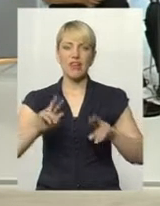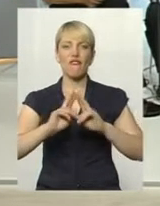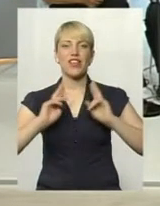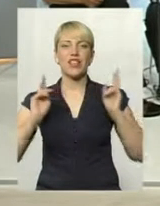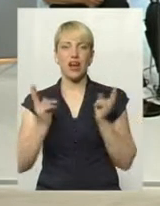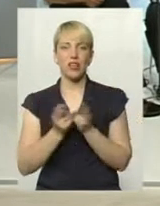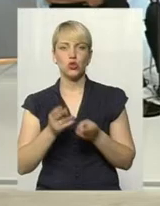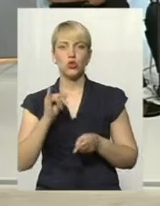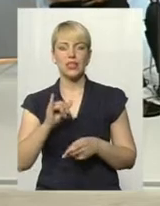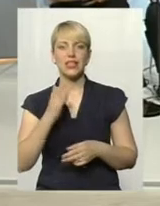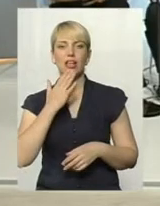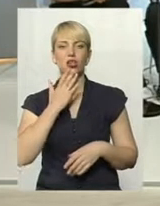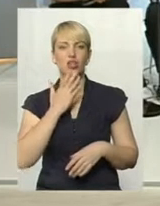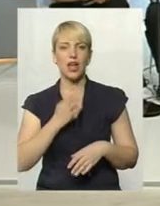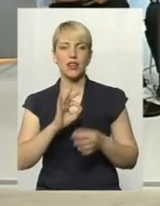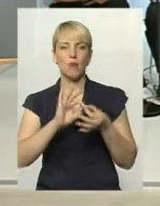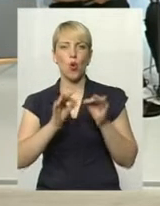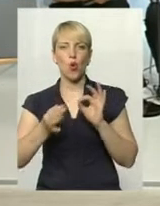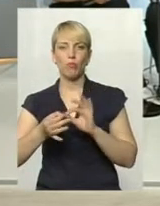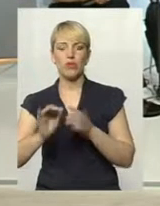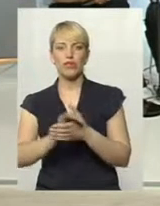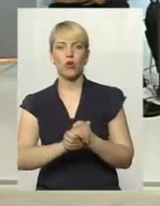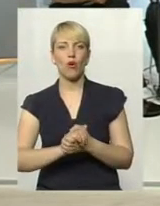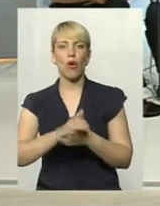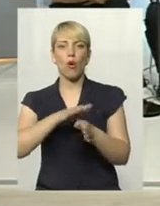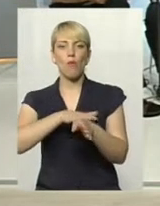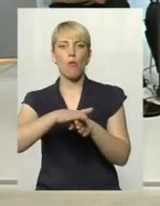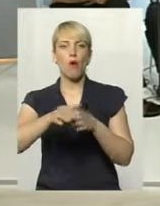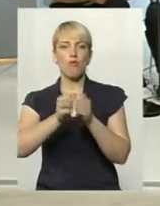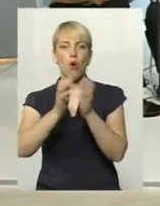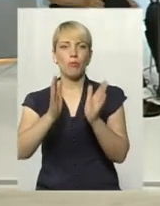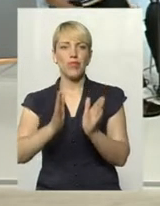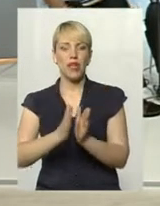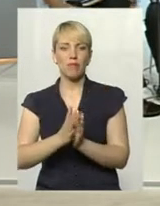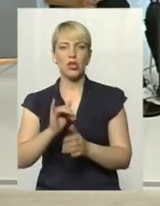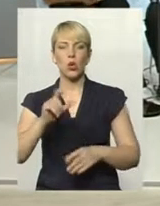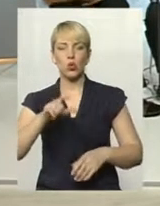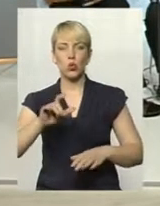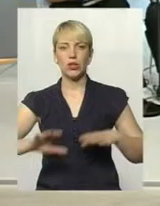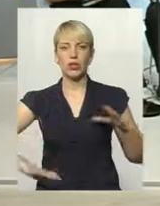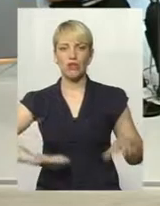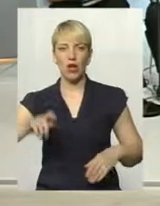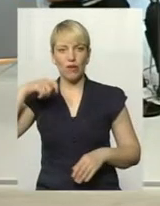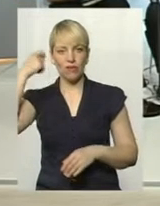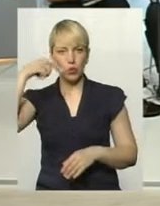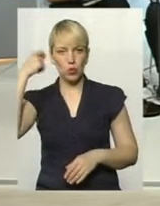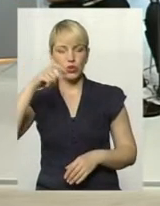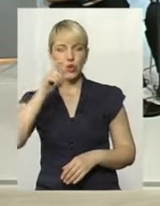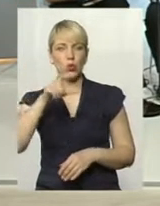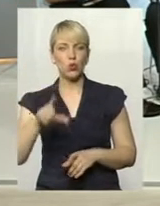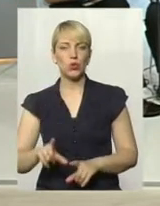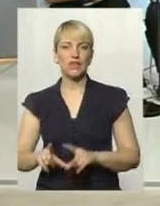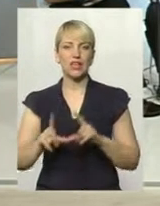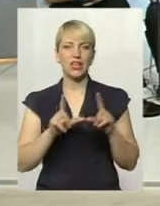і Національним Олімпійським комітетом в повному об'ємі. Люди тренувалися і в Турції, люди виїжджали на збори